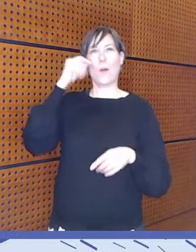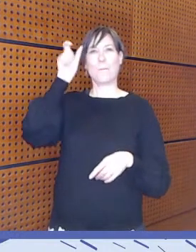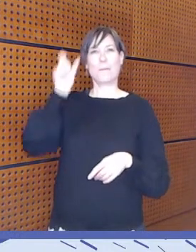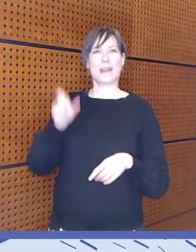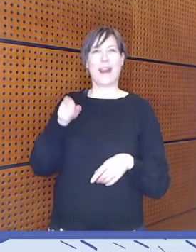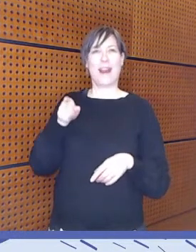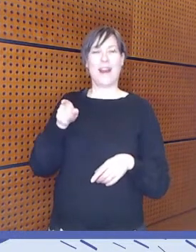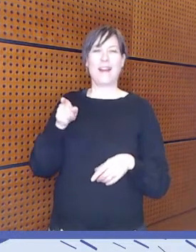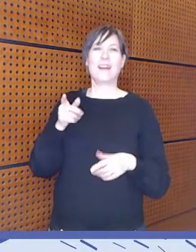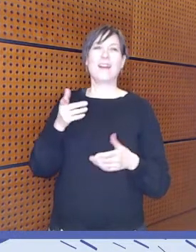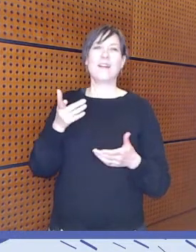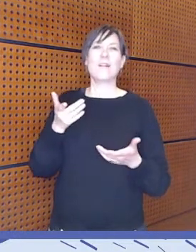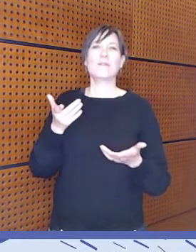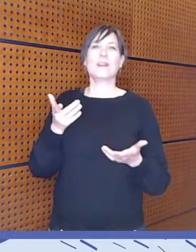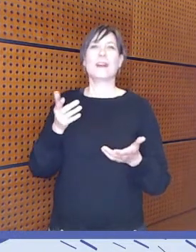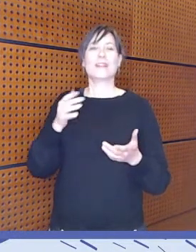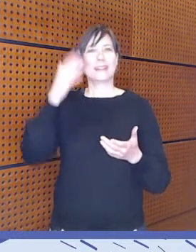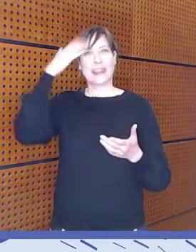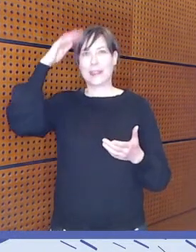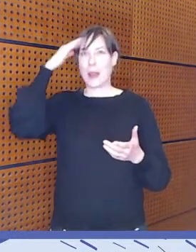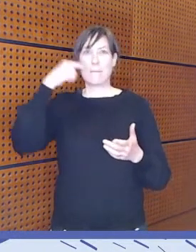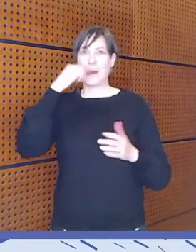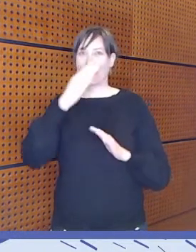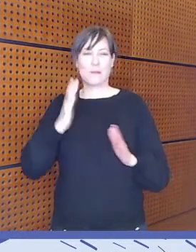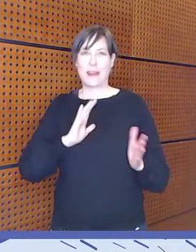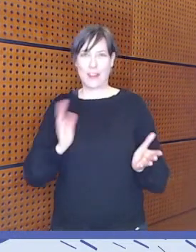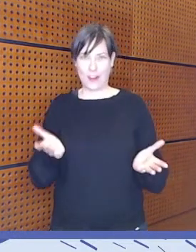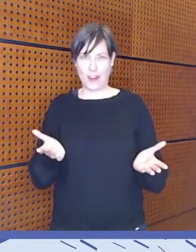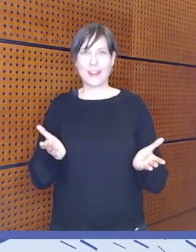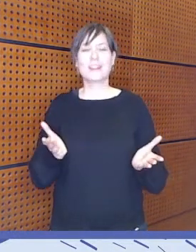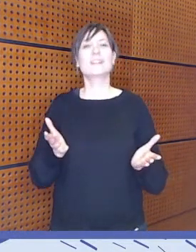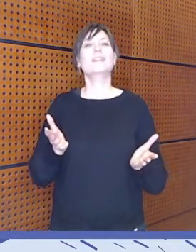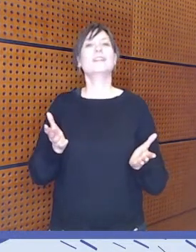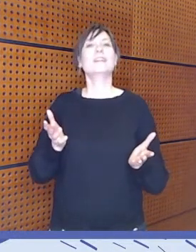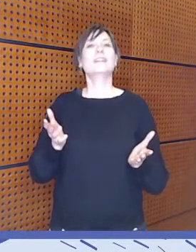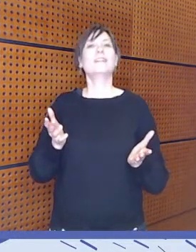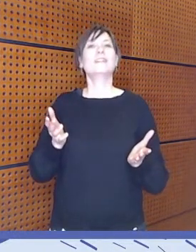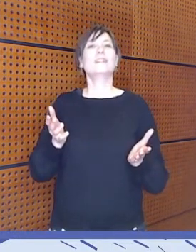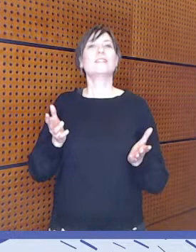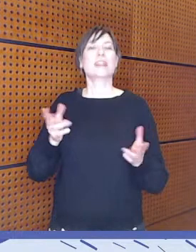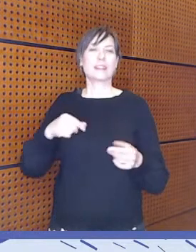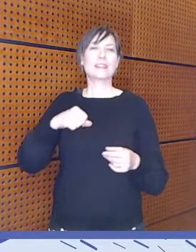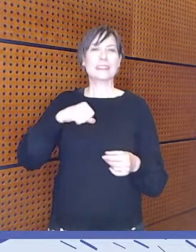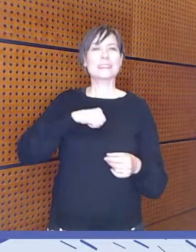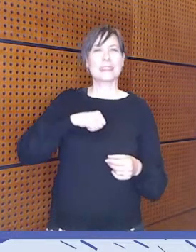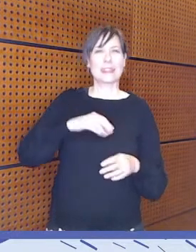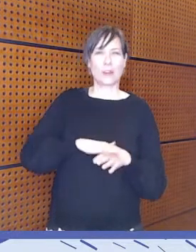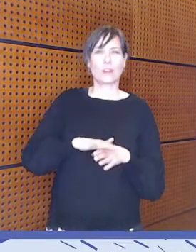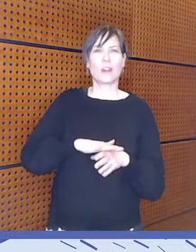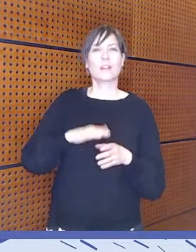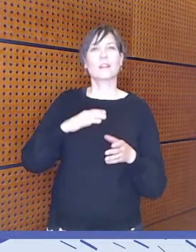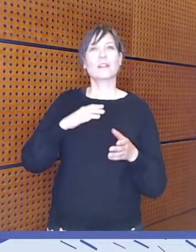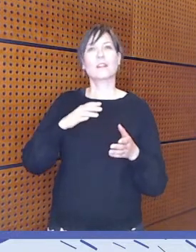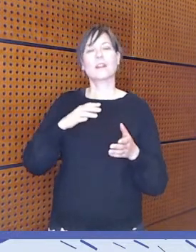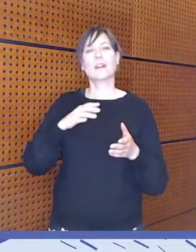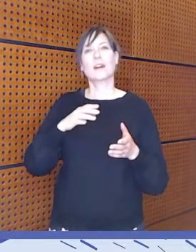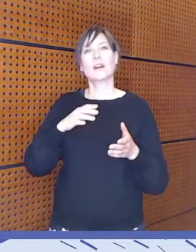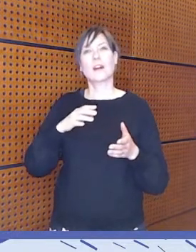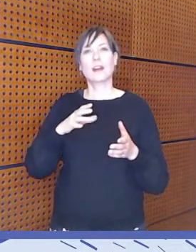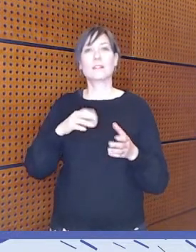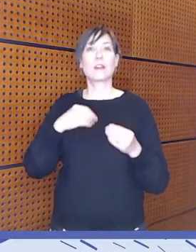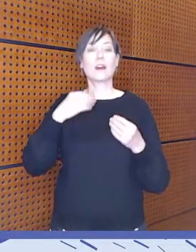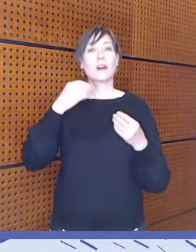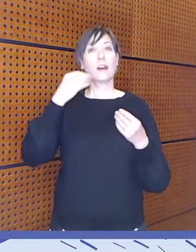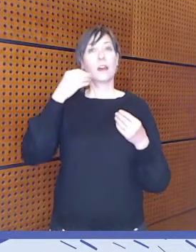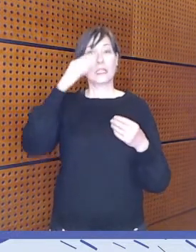tieteellinen määritelmä ja me itse käytetään siitä sellaista, että se riittää, että ihmisellä itsellään on kokemus, että oppiminen